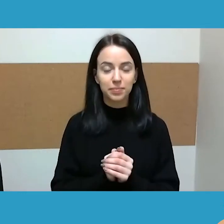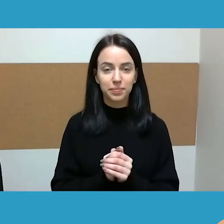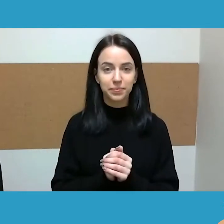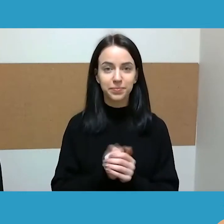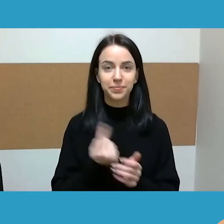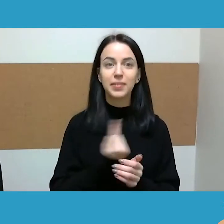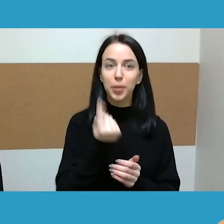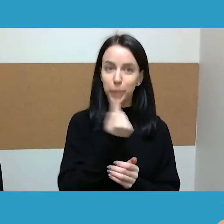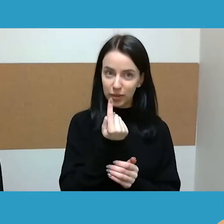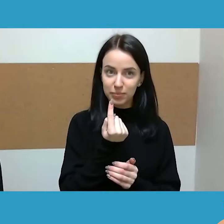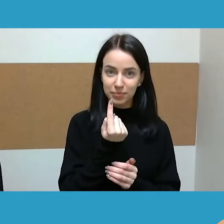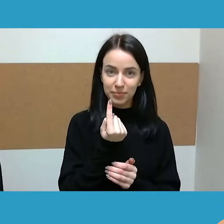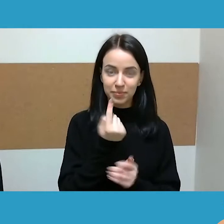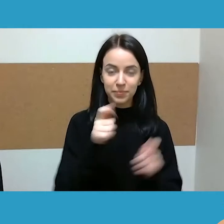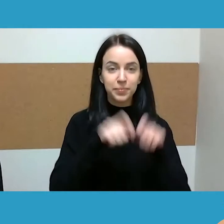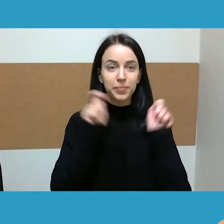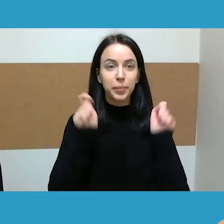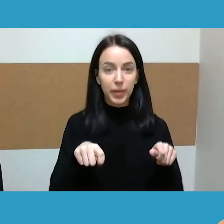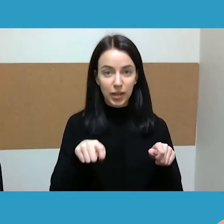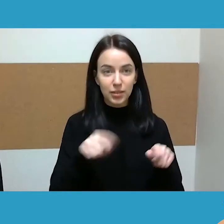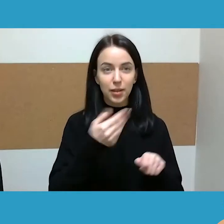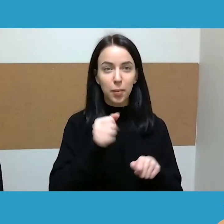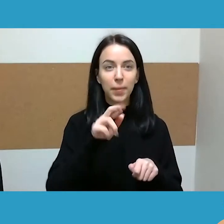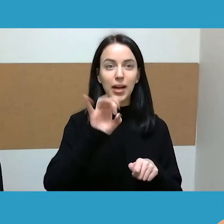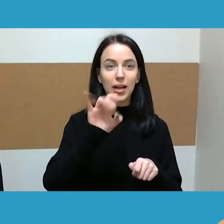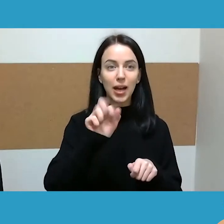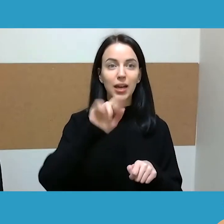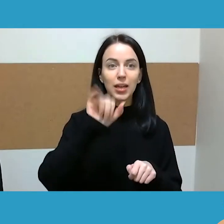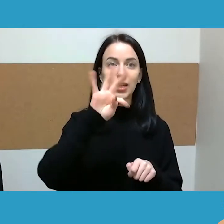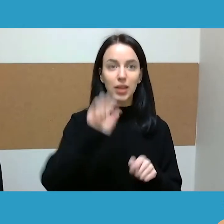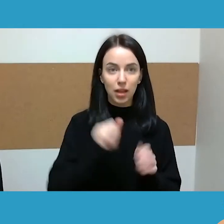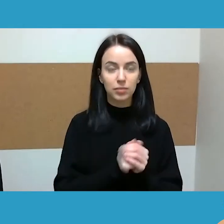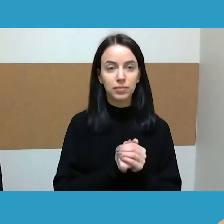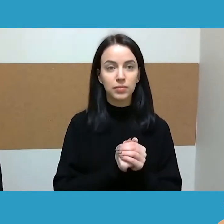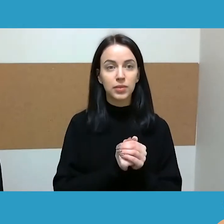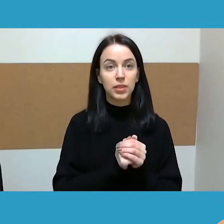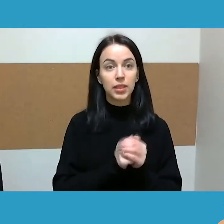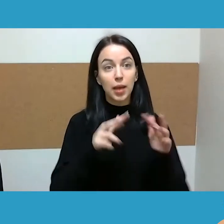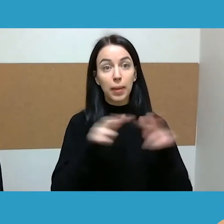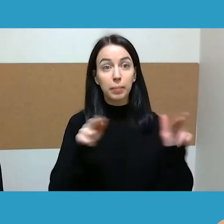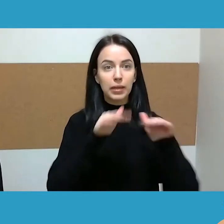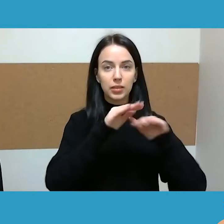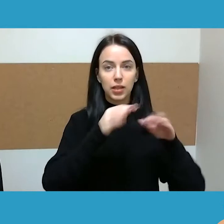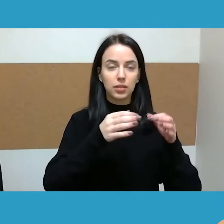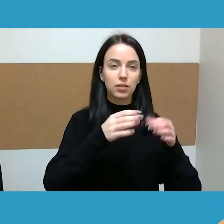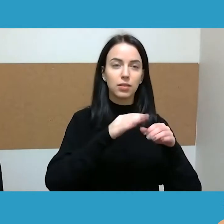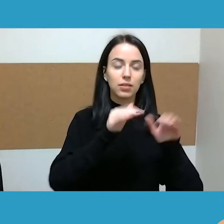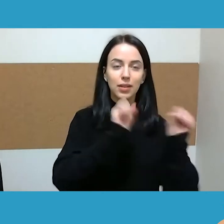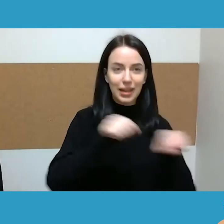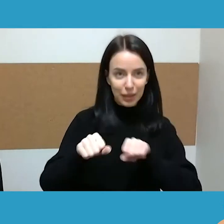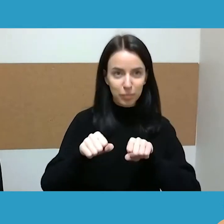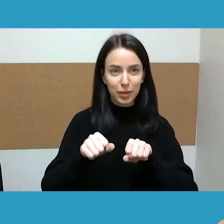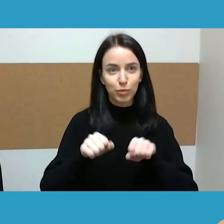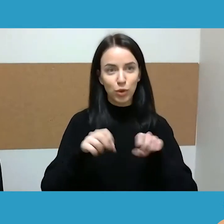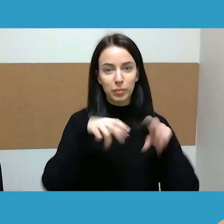pirmiausia, turbūt pradėsiu nuo Margaritos Jankauskaidės, lygių galimybių plėtros centro specialistės. Margarita, labas vakaras.